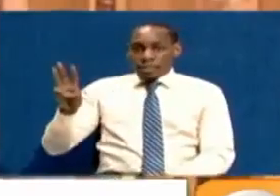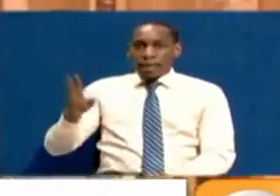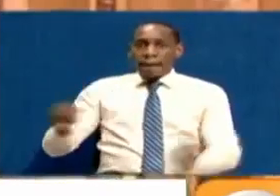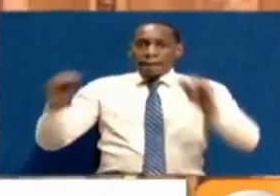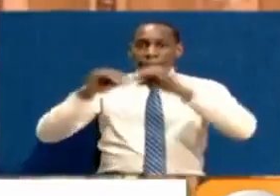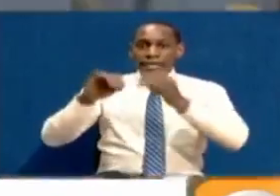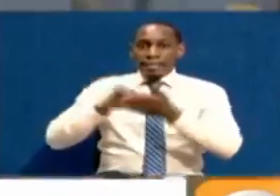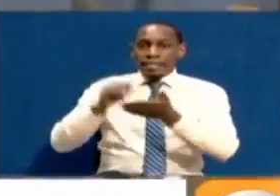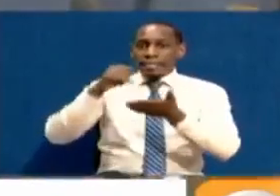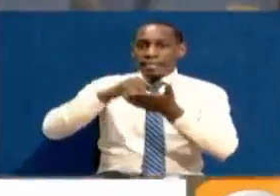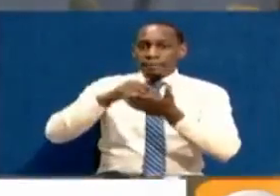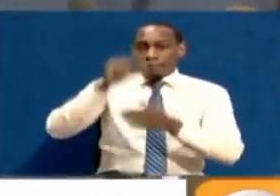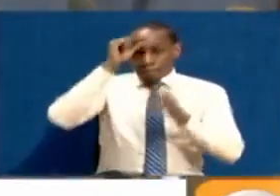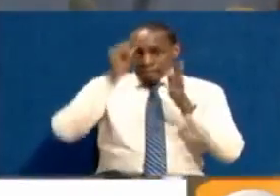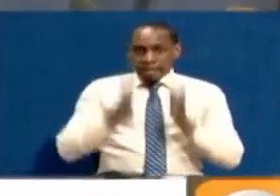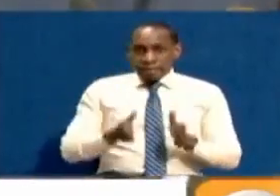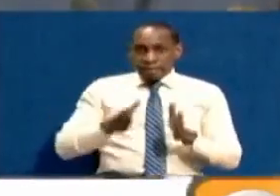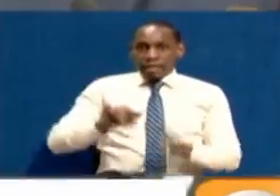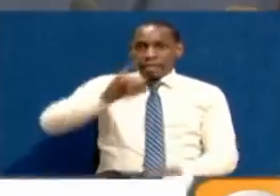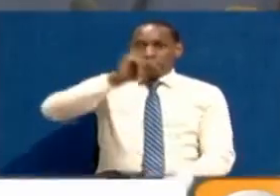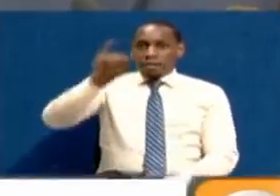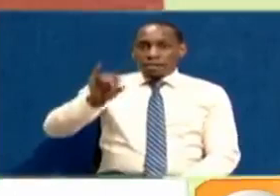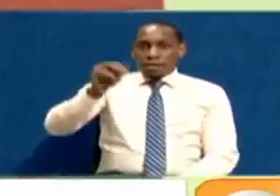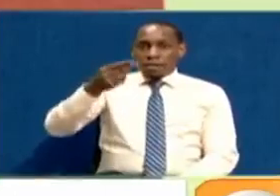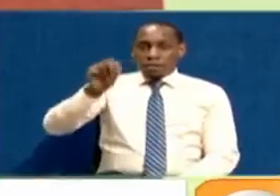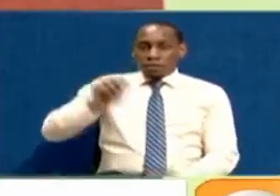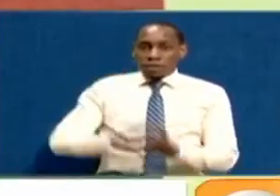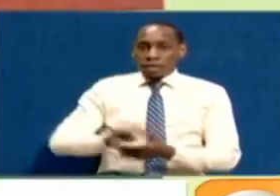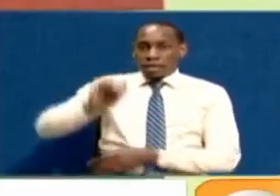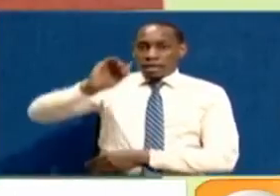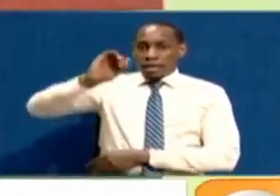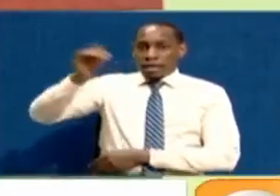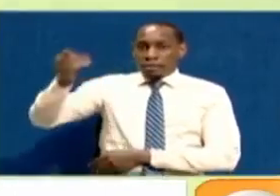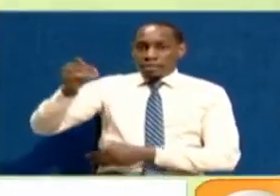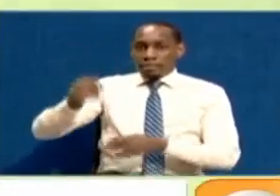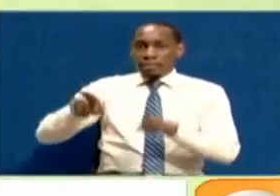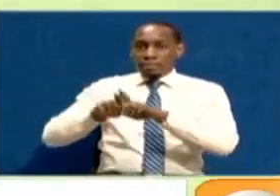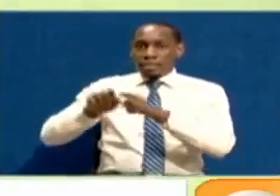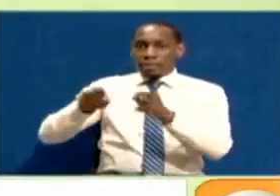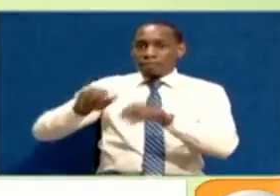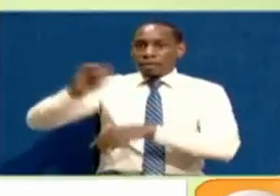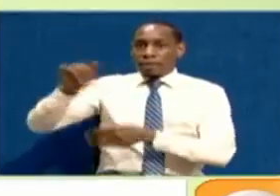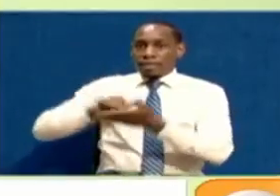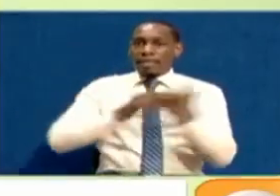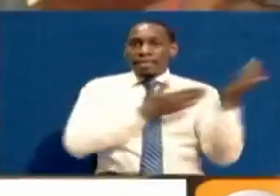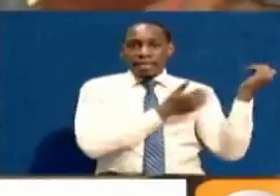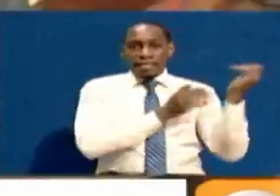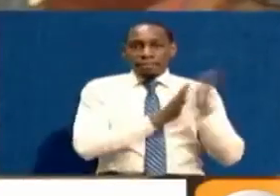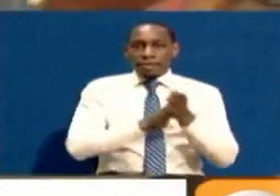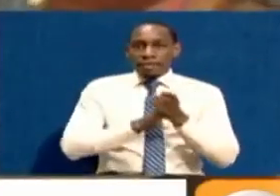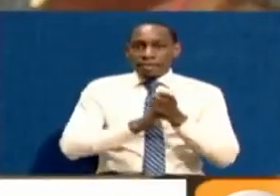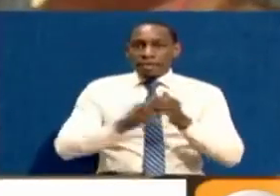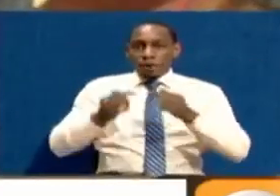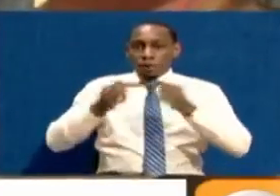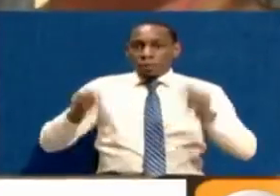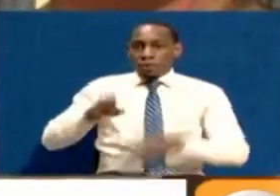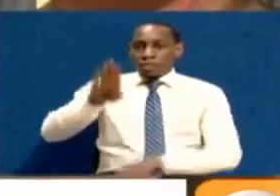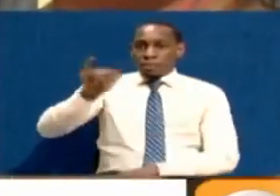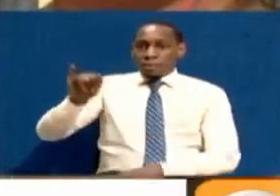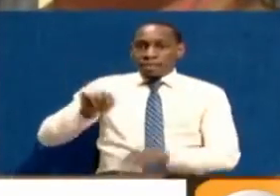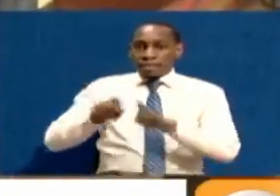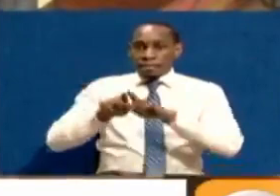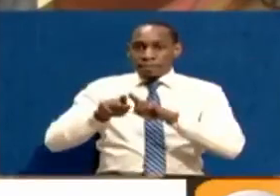katika kikau kilicho hudhuriwa na governor John Lonyangapo. Bunge hilo ni moja wapo mabunge ya lio tarajua kupinga mswada wa BBI